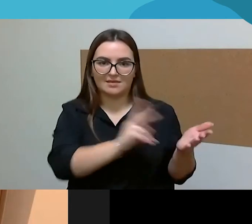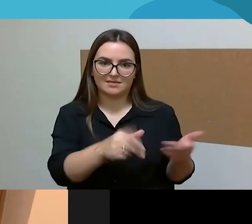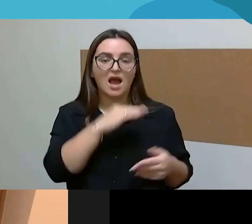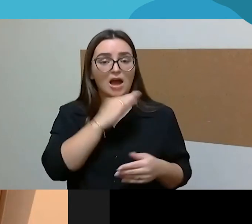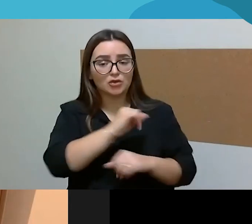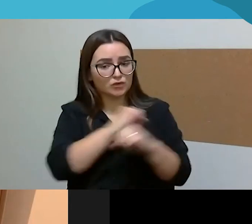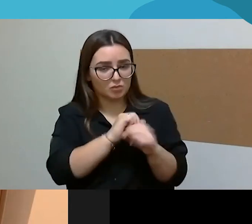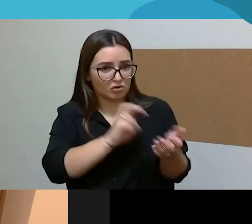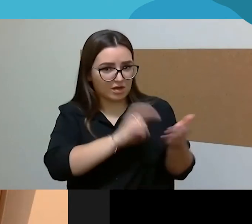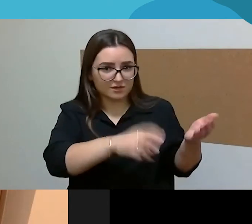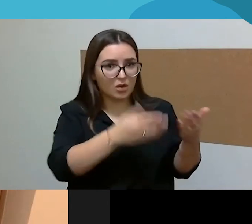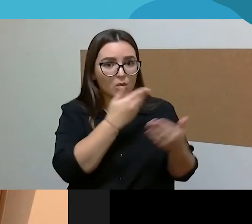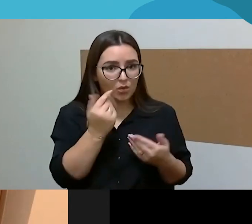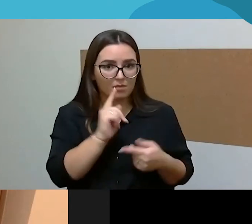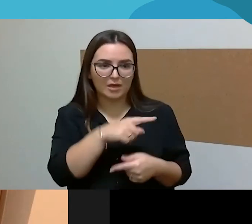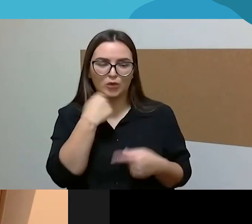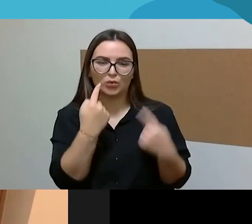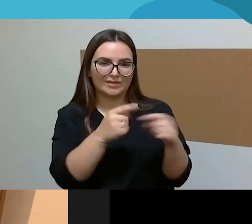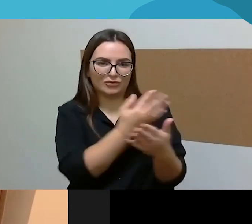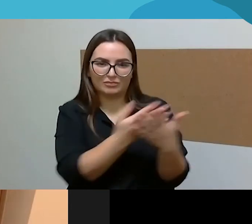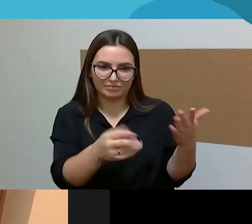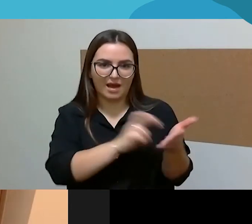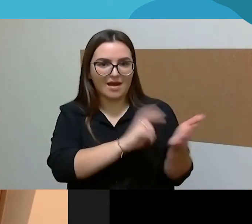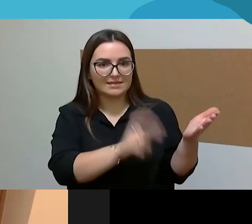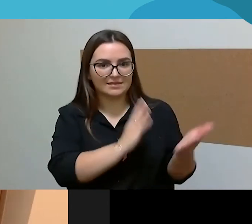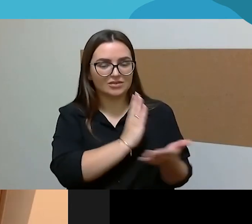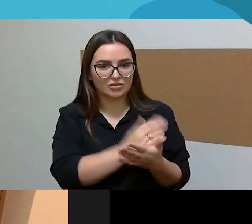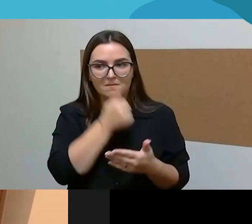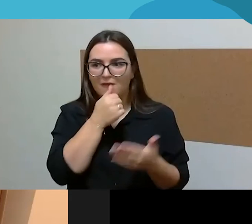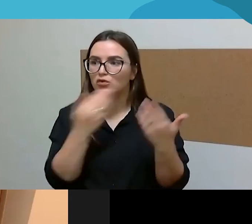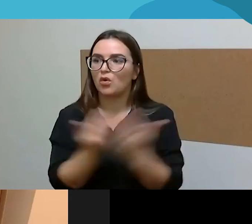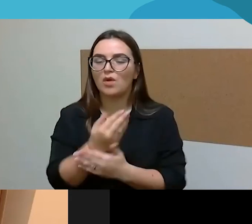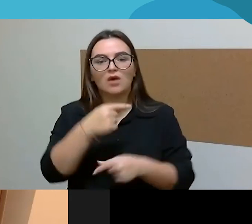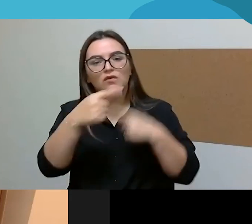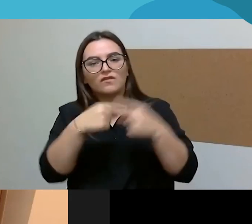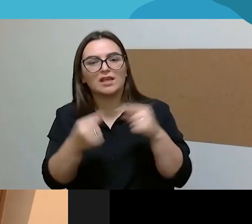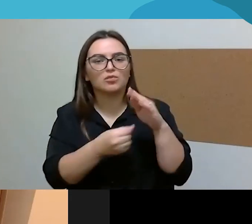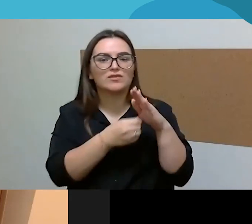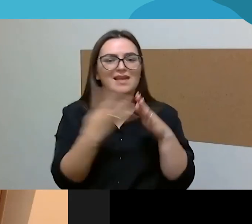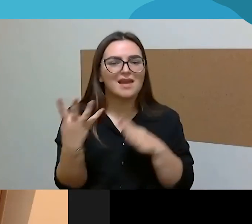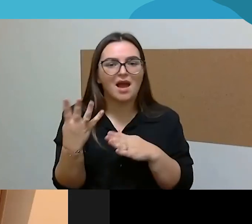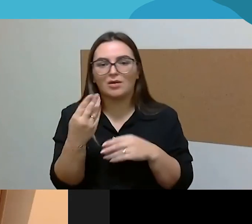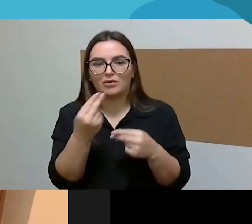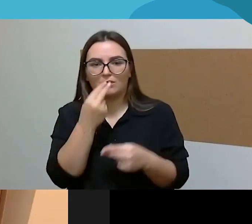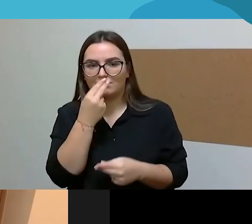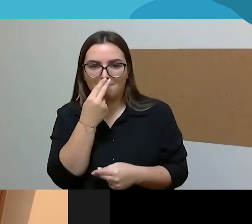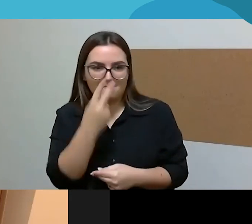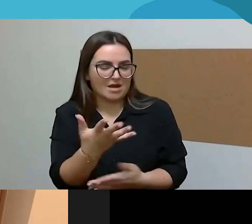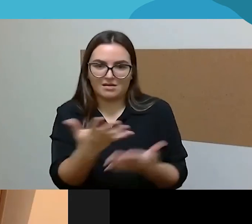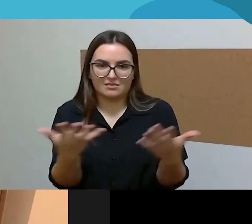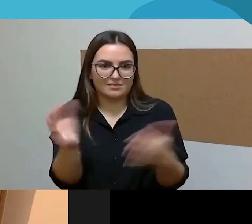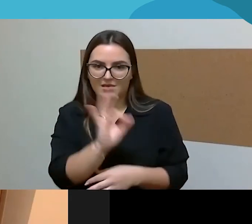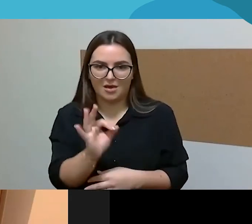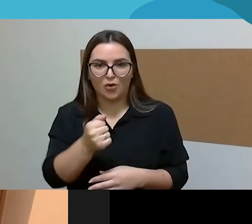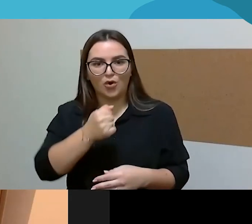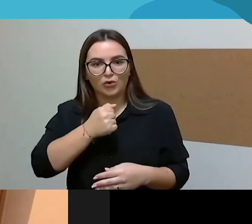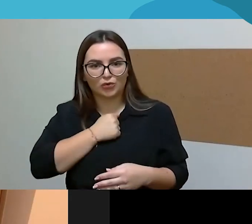nesu matęs naujausių filmų, serialų, jokių ten turiu tokį longlistą, žiūrėsiu ten su